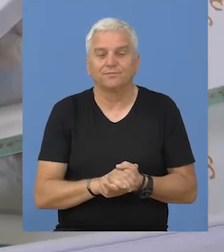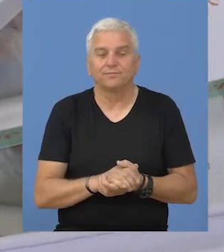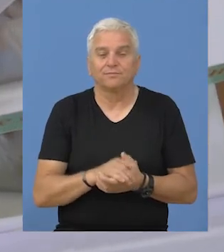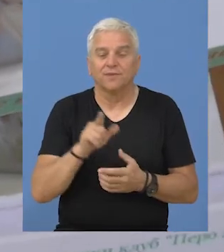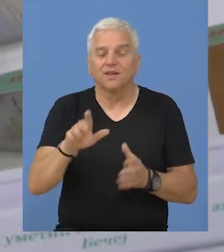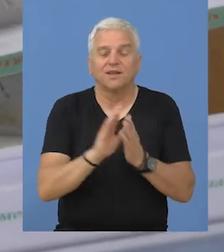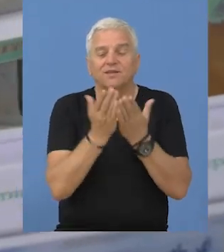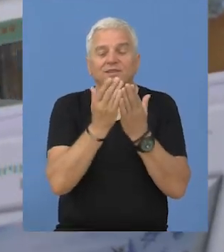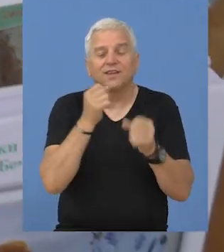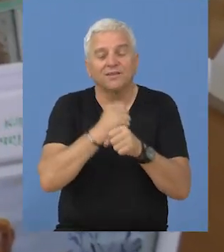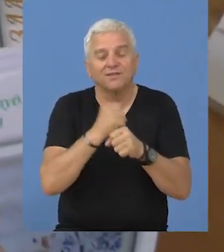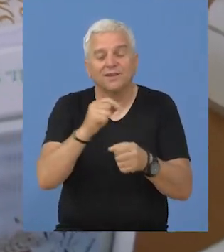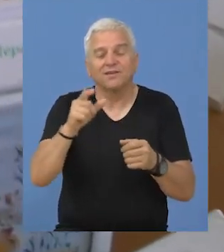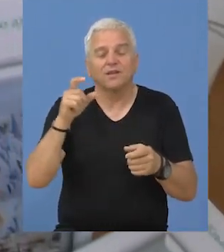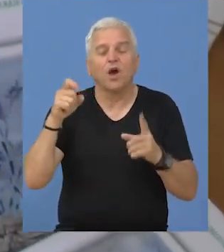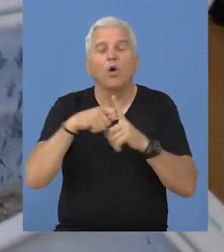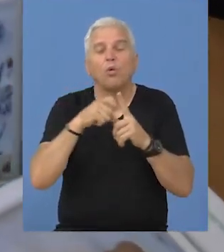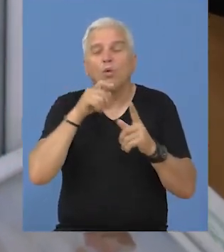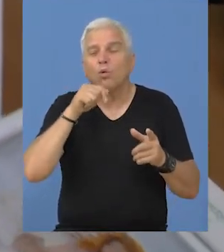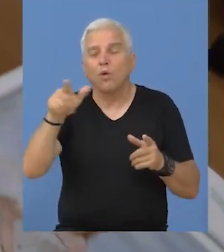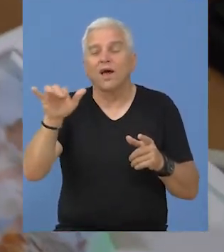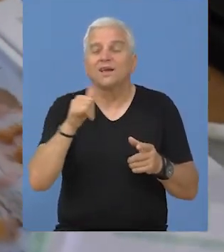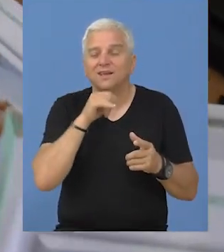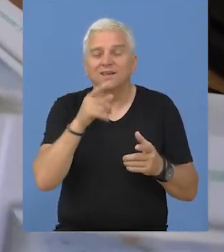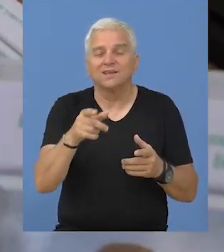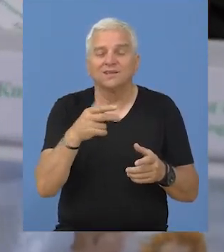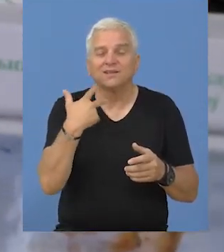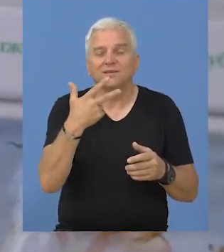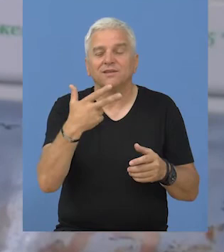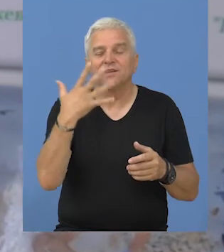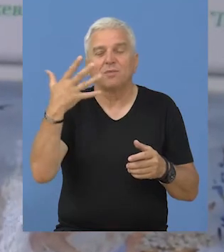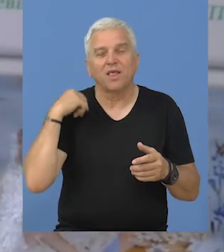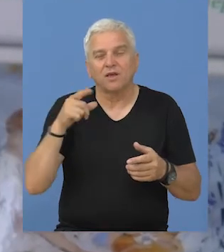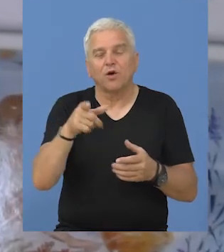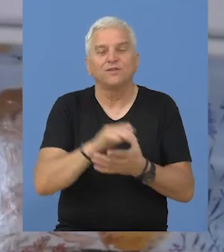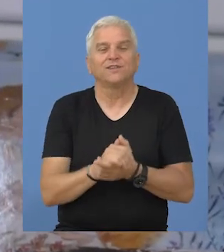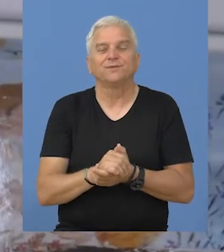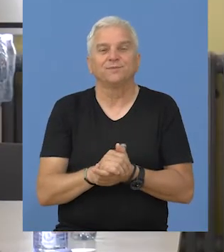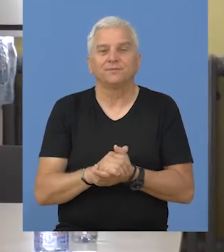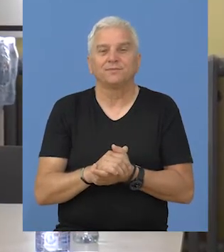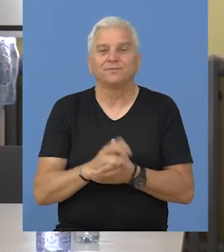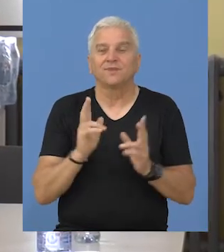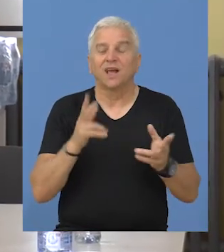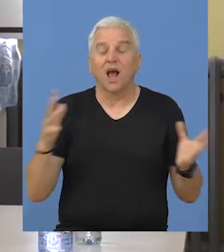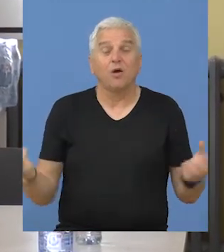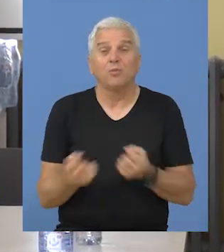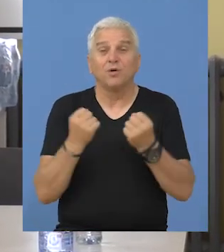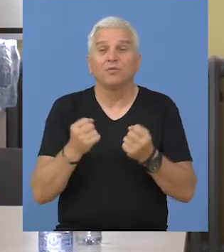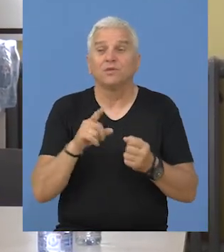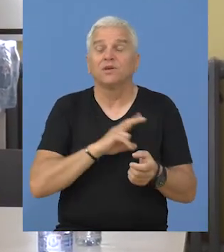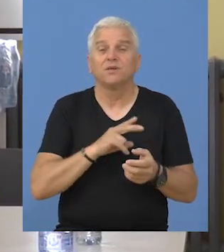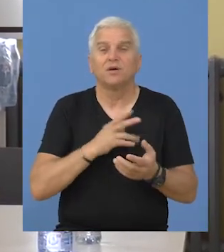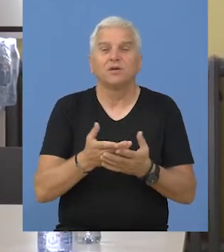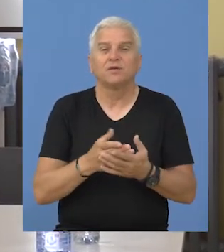Eto, književno stvaralaštvo iz Kule je 35 godina kako postoji,